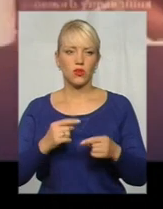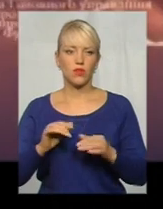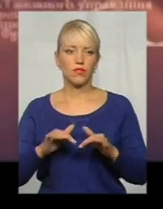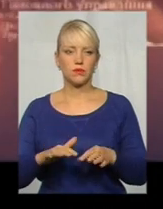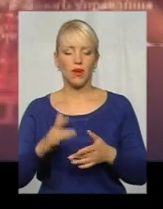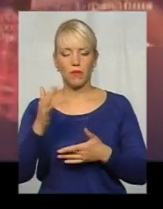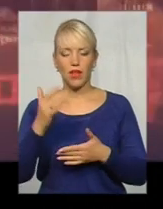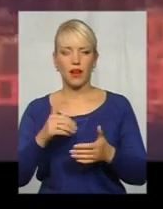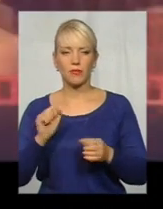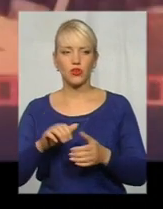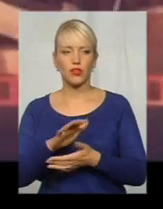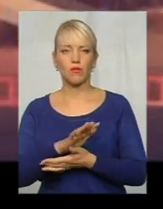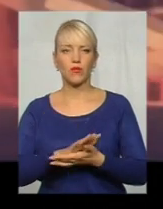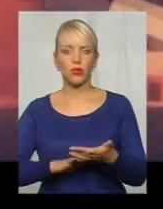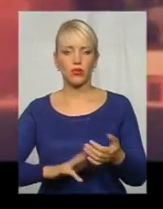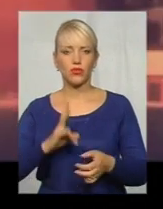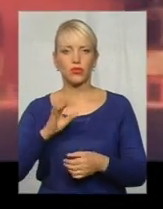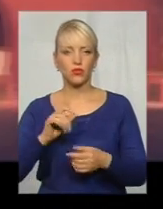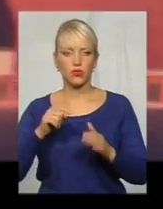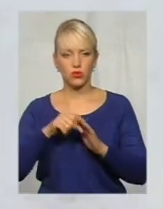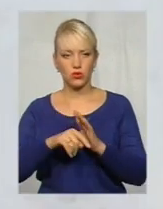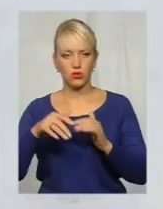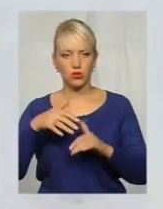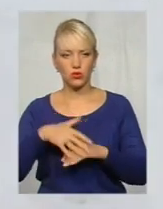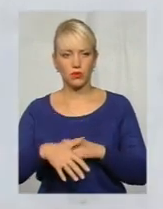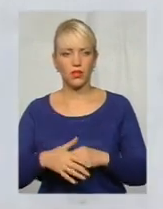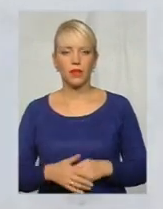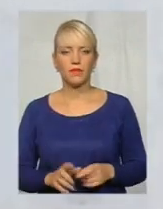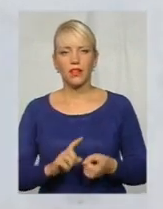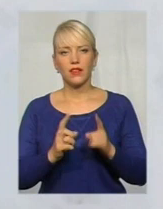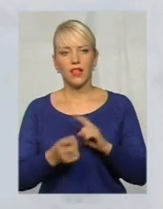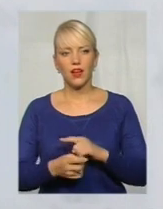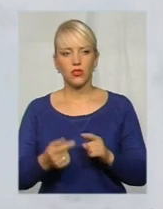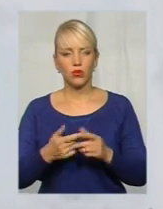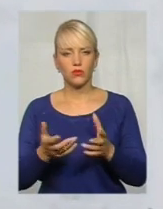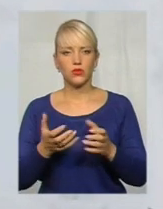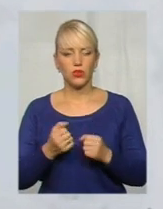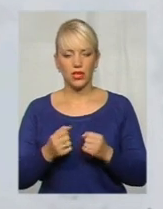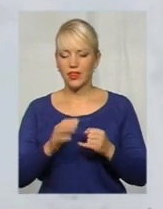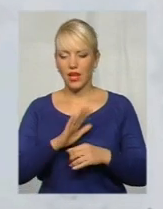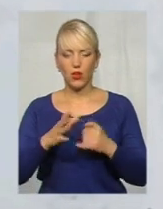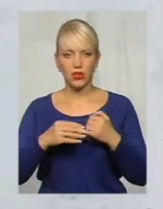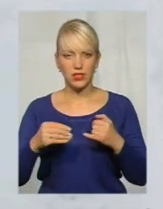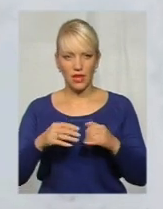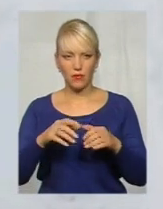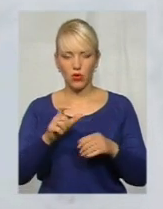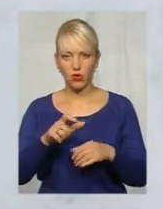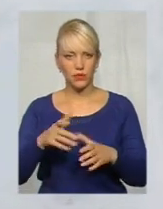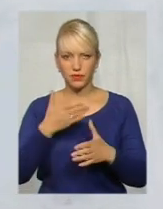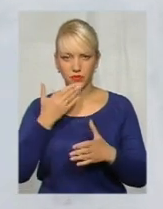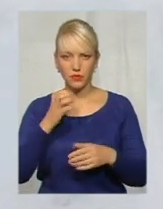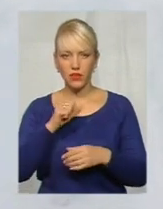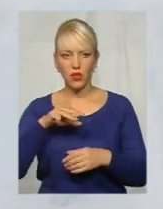Перелік можна продовжити, але суть зрозуміла. Натомість землю не натримала не лише готовці, але й переважна більшість